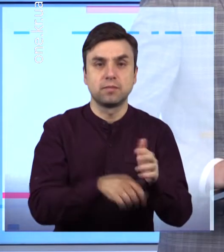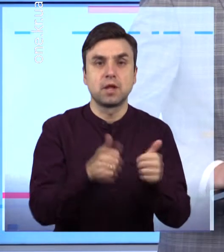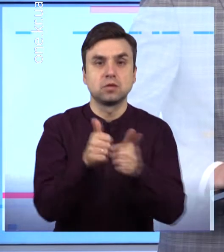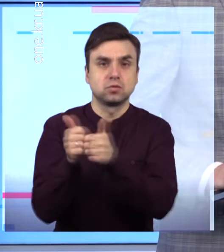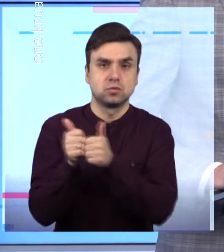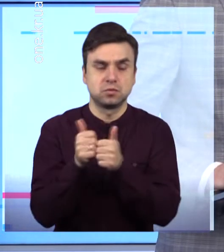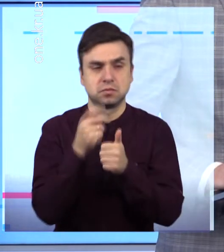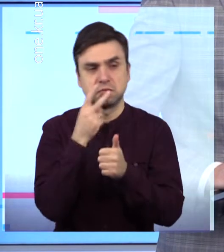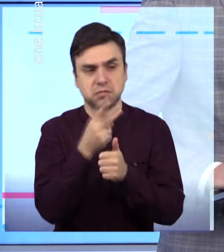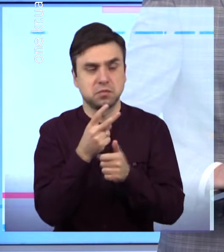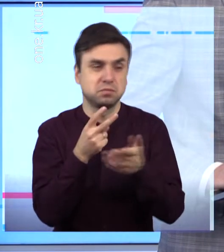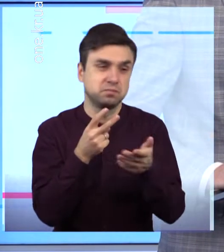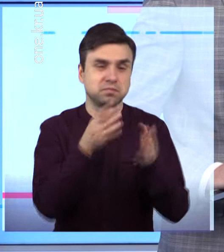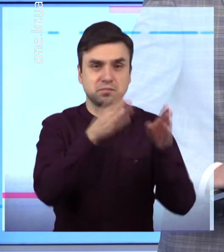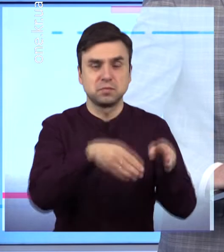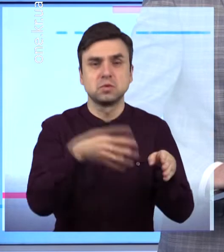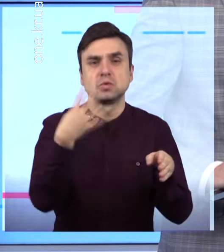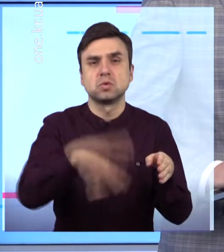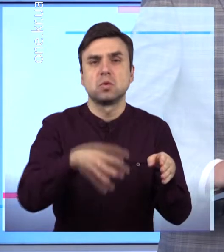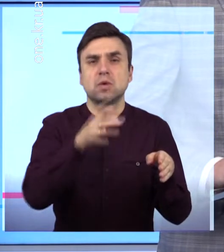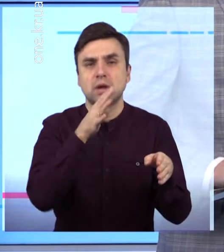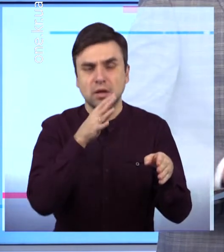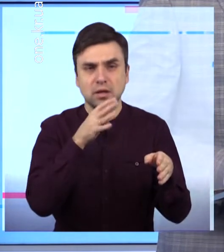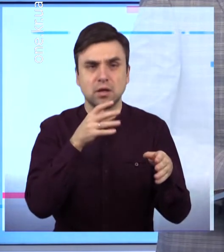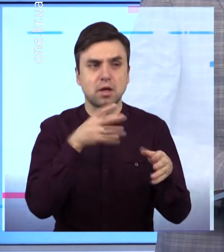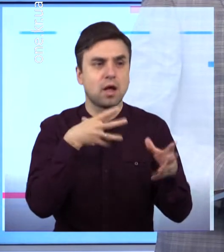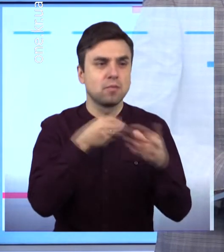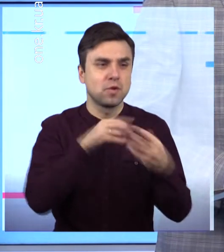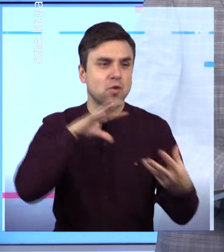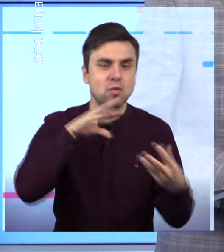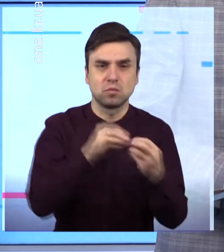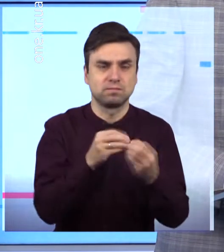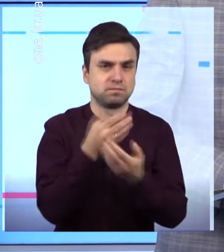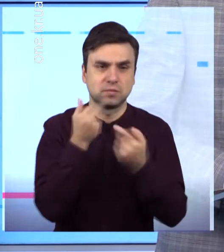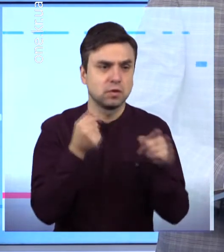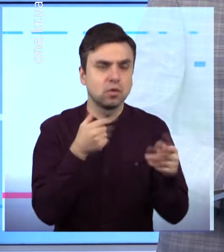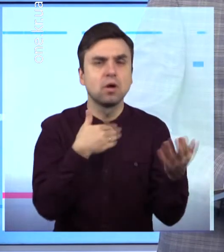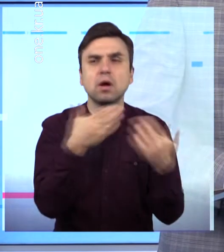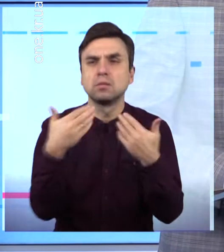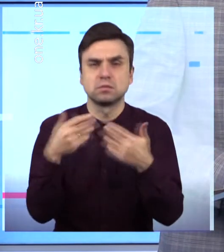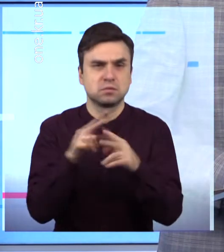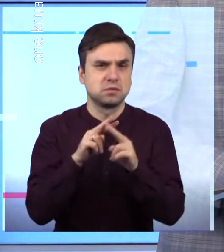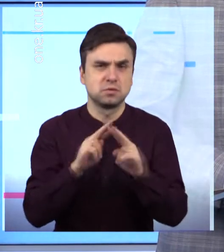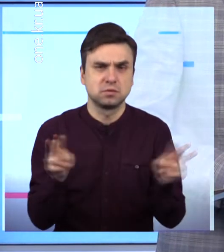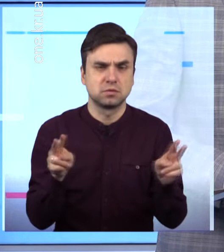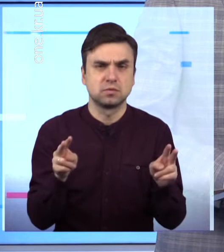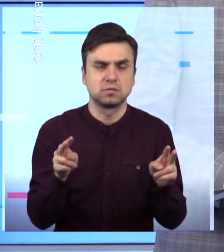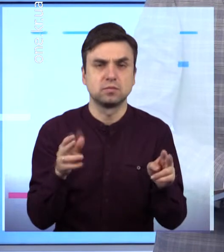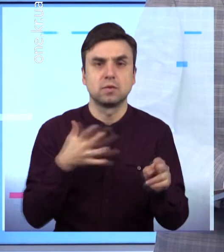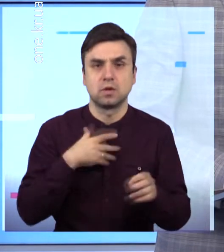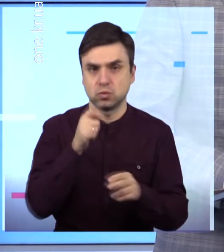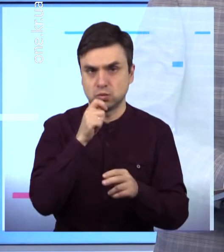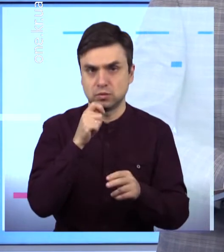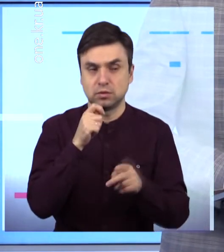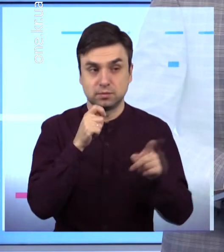адже майже ні з ким ймовірний самогубця не спілкувався Наші кореспонденти побували за адресою, де проживав останнім часом чоловік